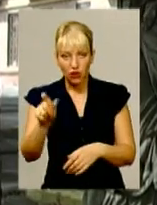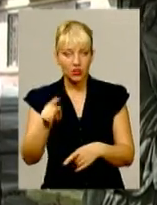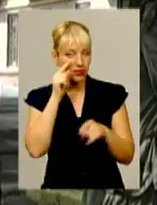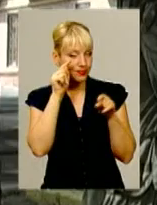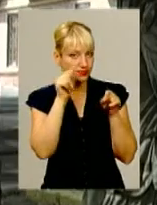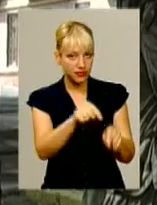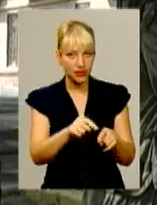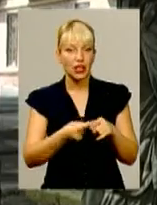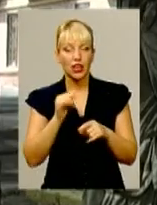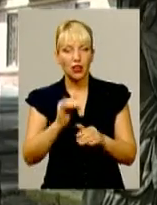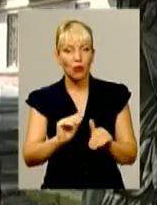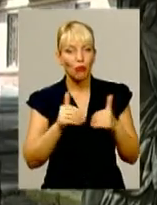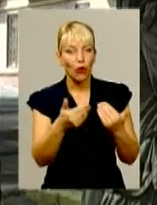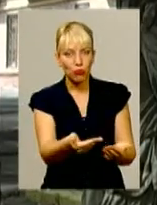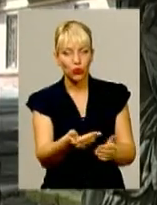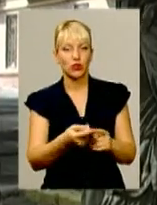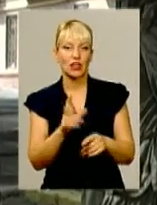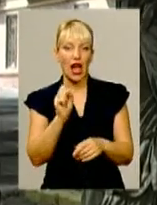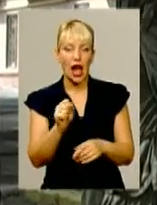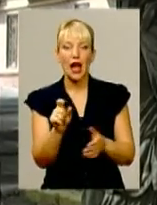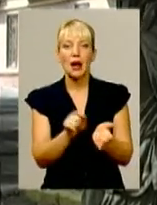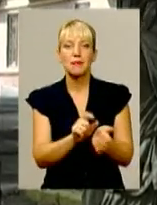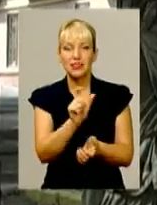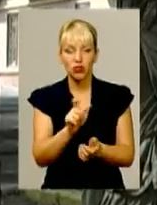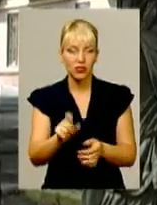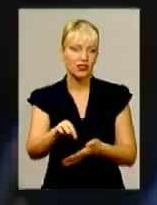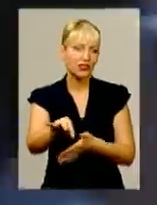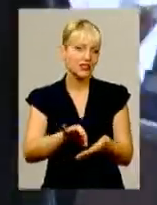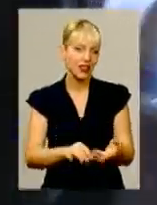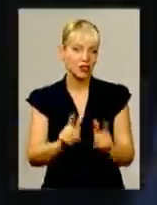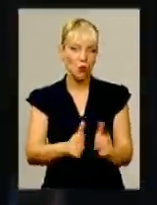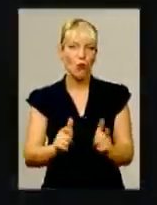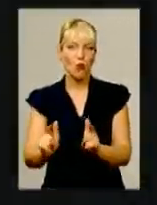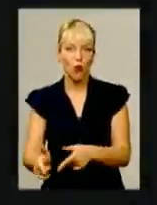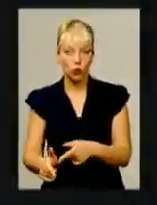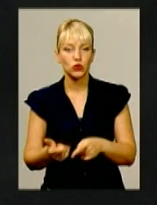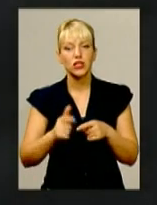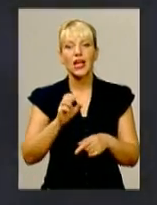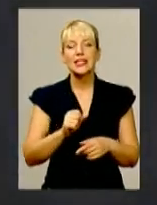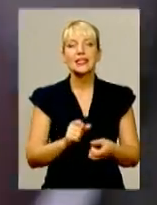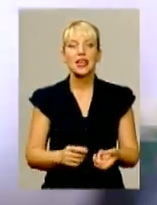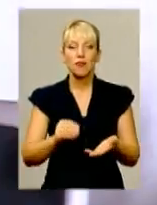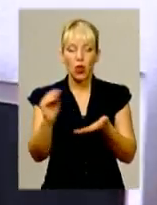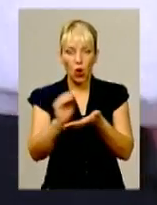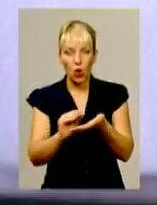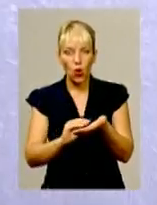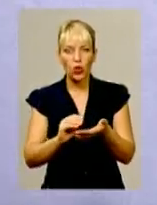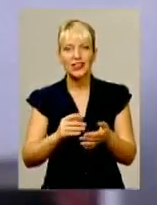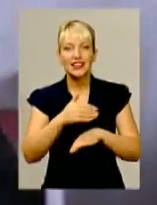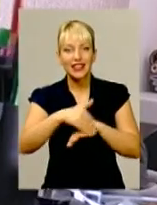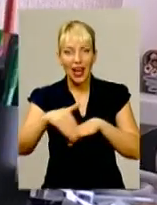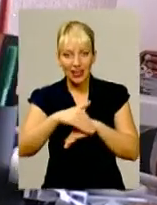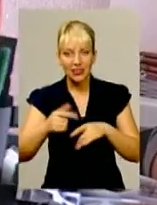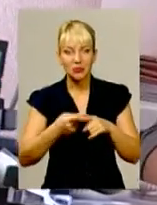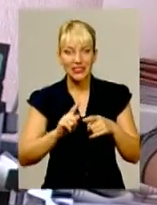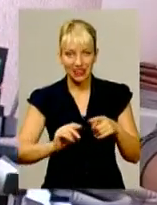пропонують пенсіонерам. Пенсіонери, наскільки я знаю, на таке зразу повинуються. Із контактами фірми, які нам залишила пані Наталя,